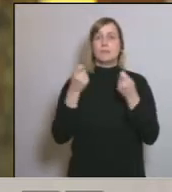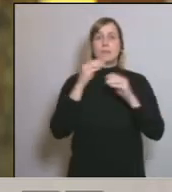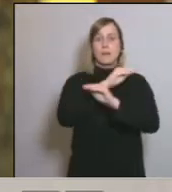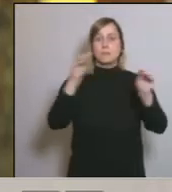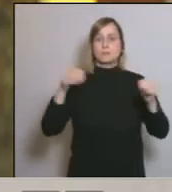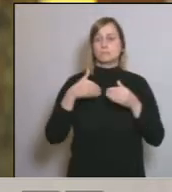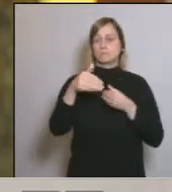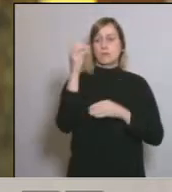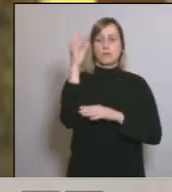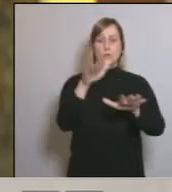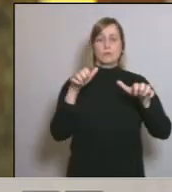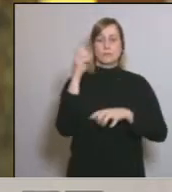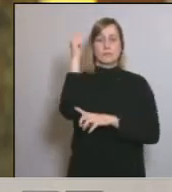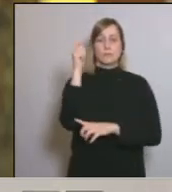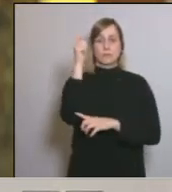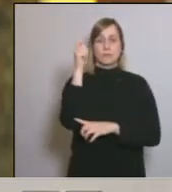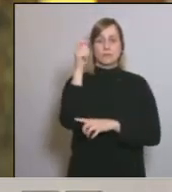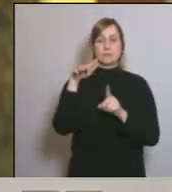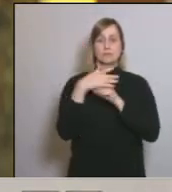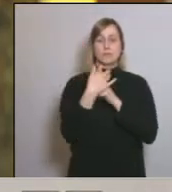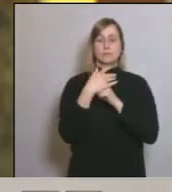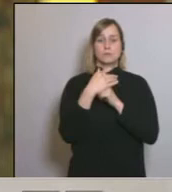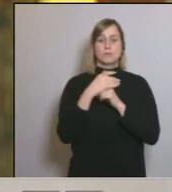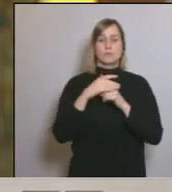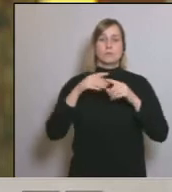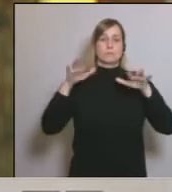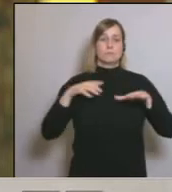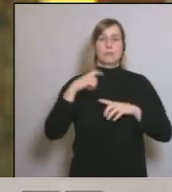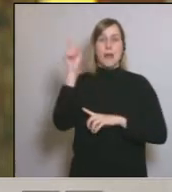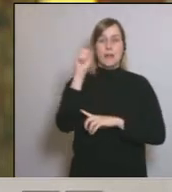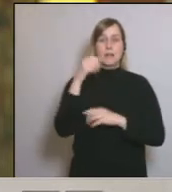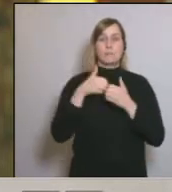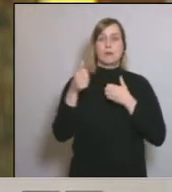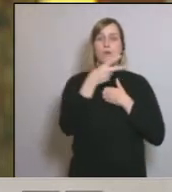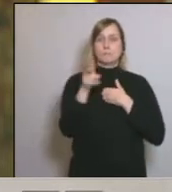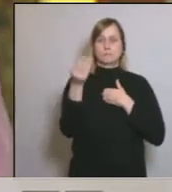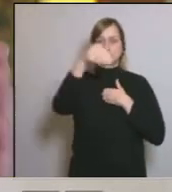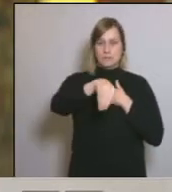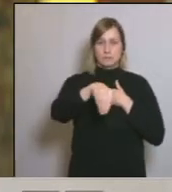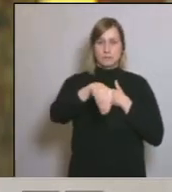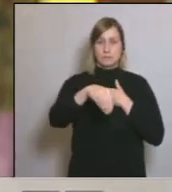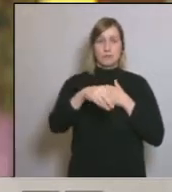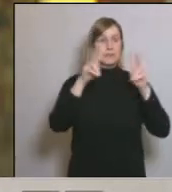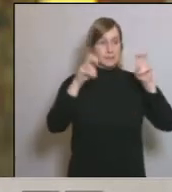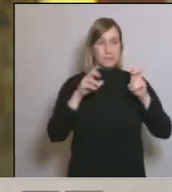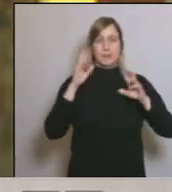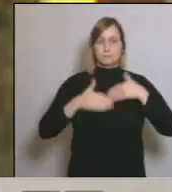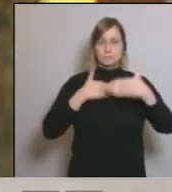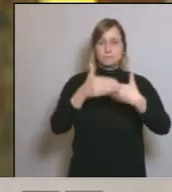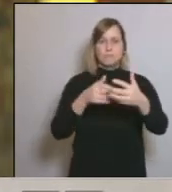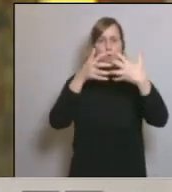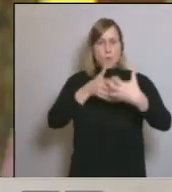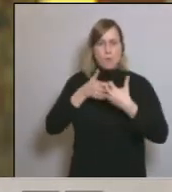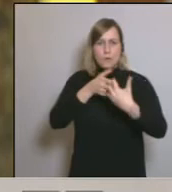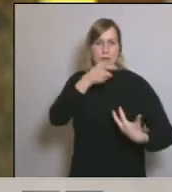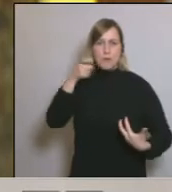Diputats allargar 15 dies més l'estat d'alarma. Ens sembla bé. Tot el que significa avançar en la lluita contra el